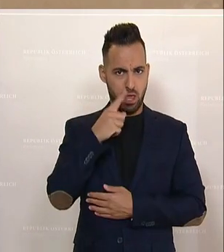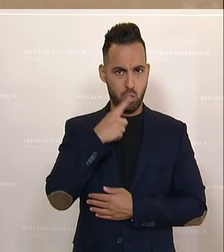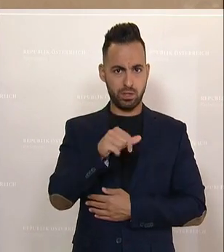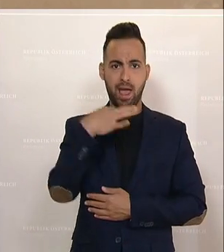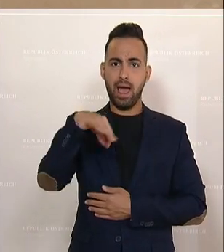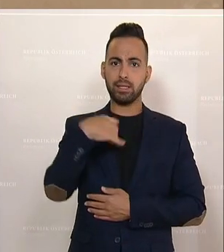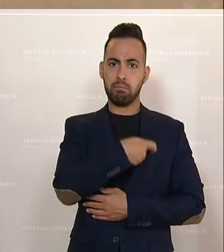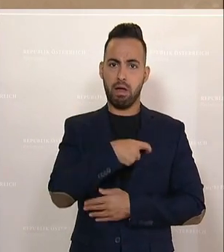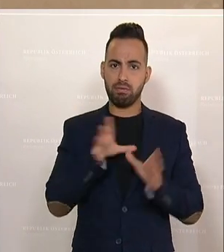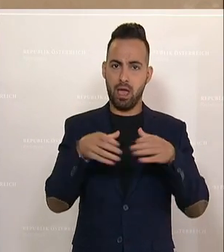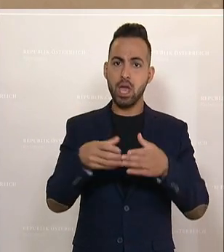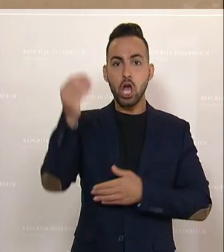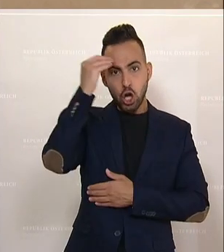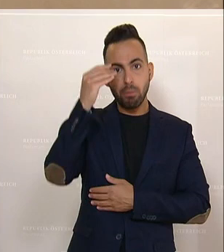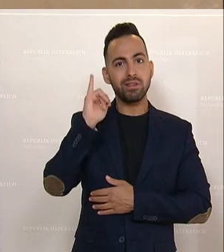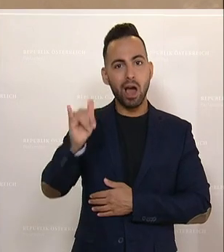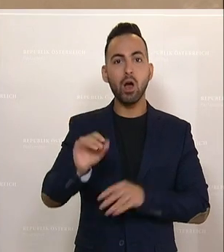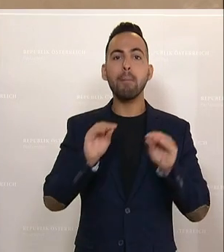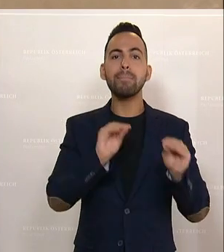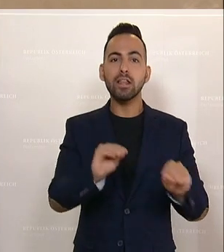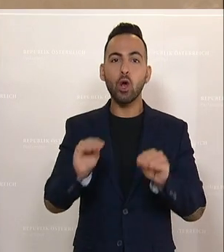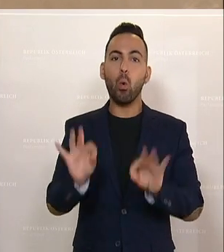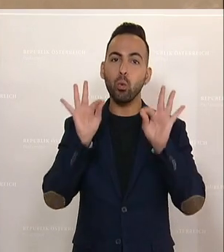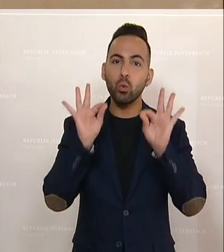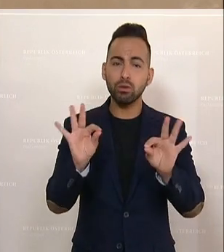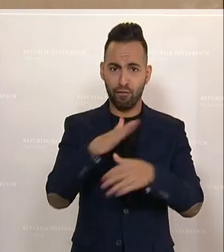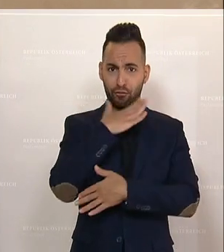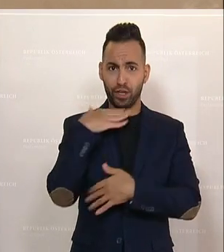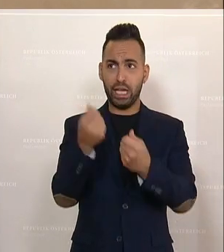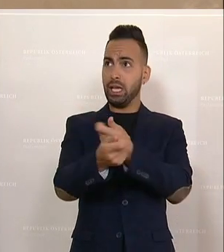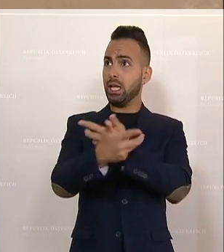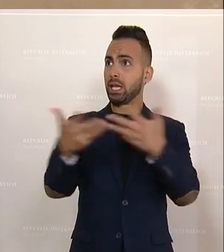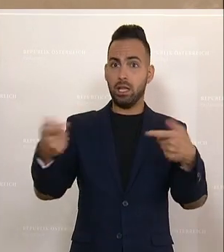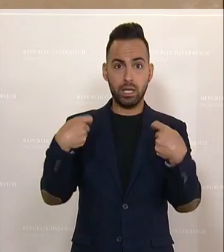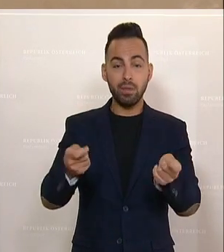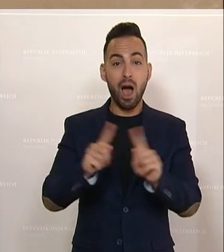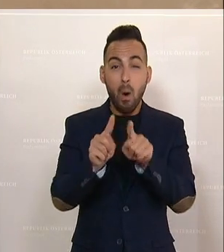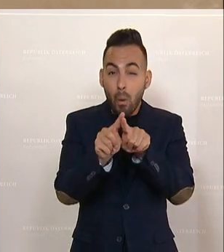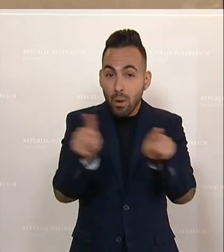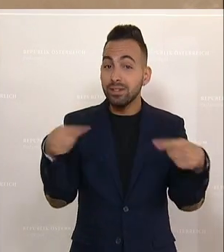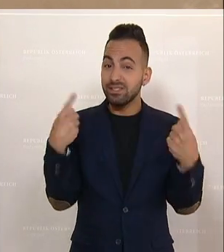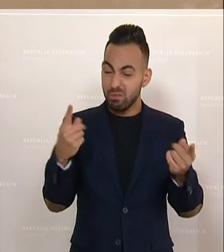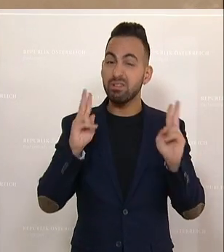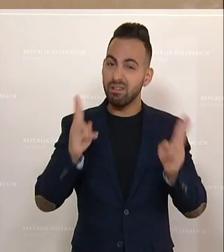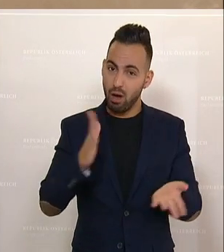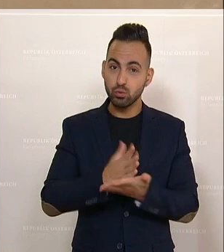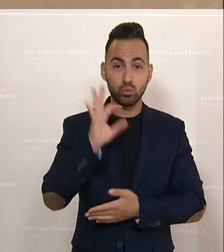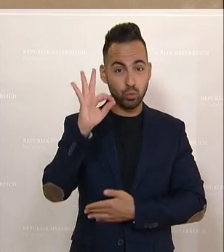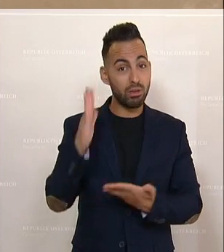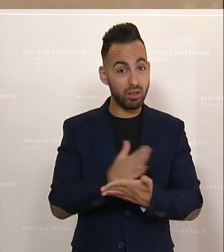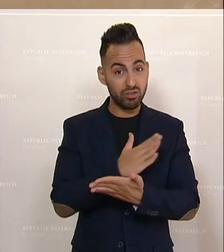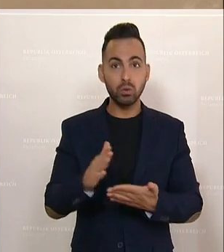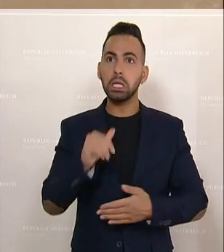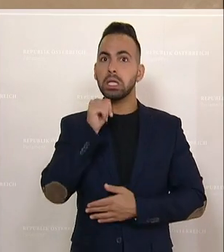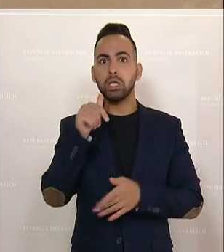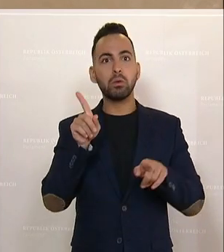Pädagoginnen und Pädagogen, dass es viele gibt und dass diese auch gute Entscheidungen treffen können und